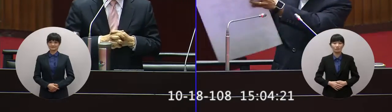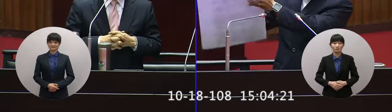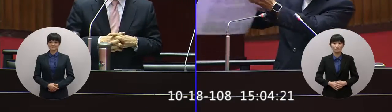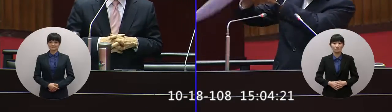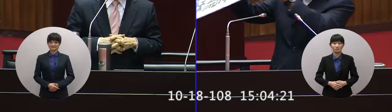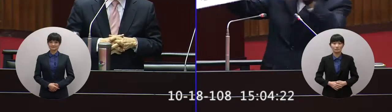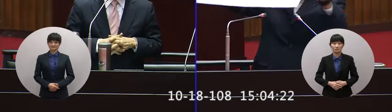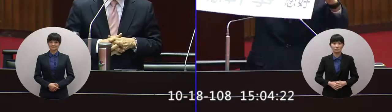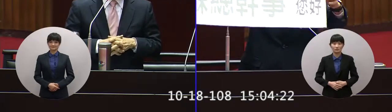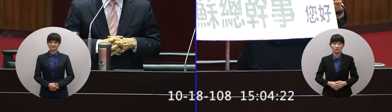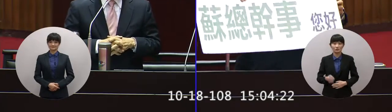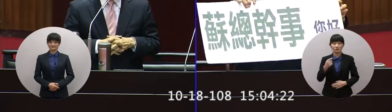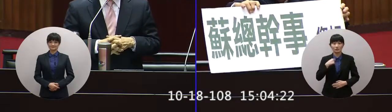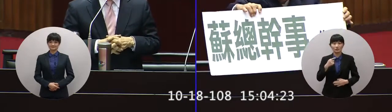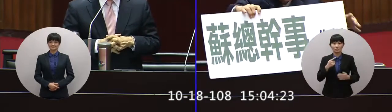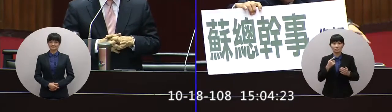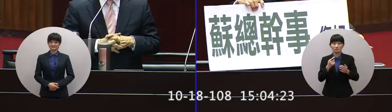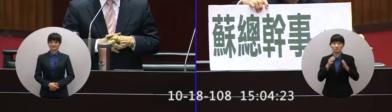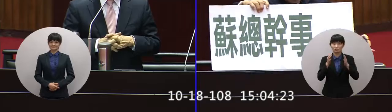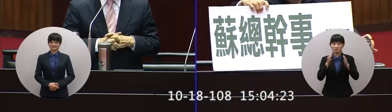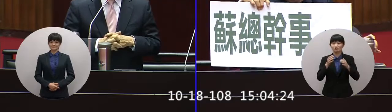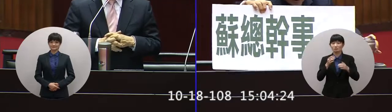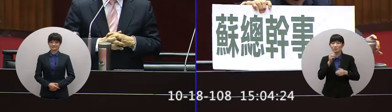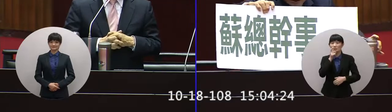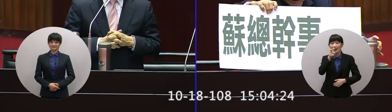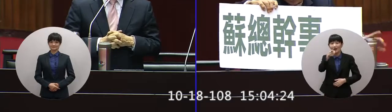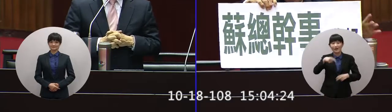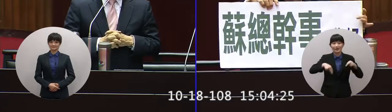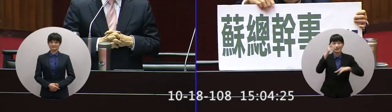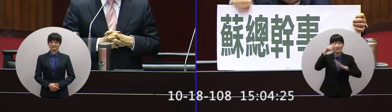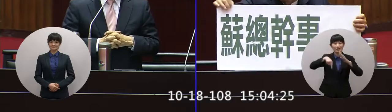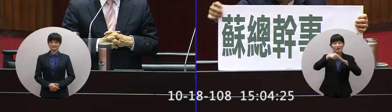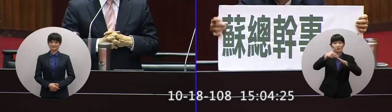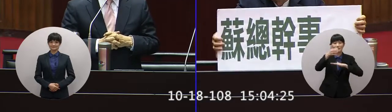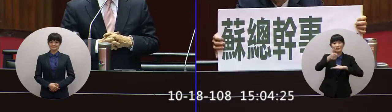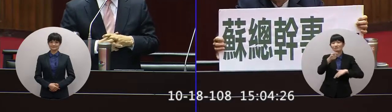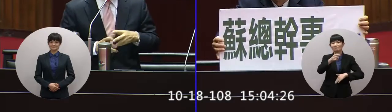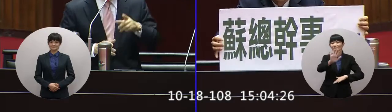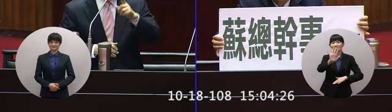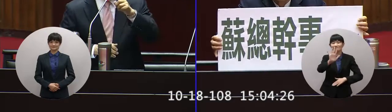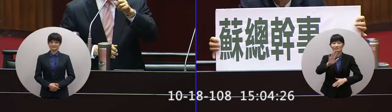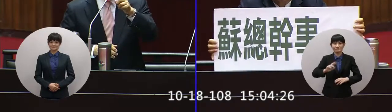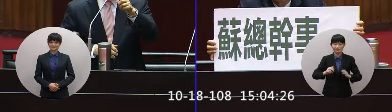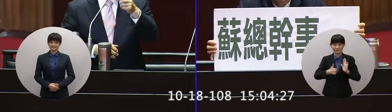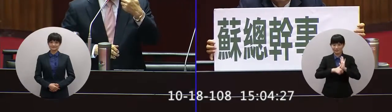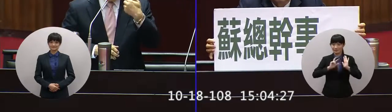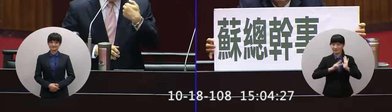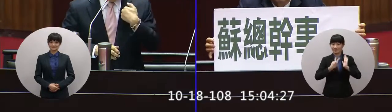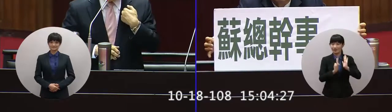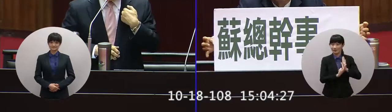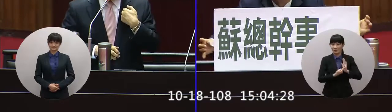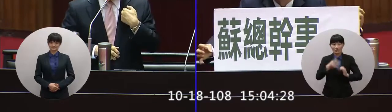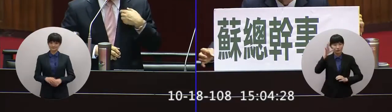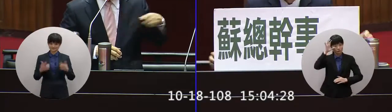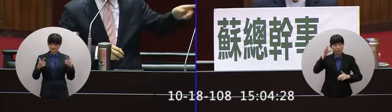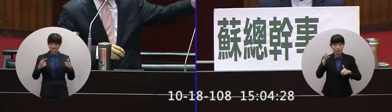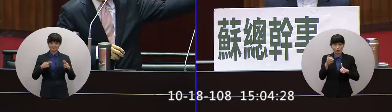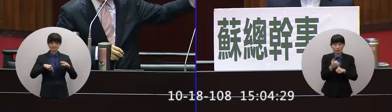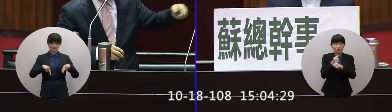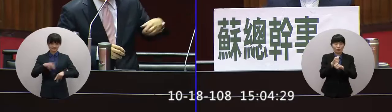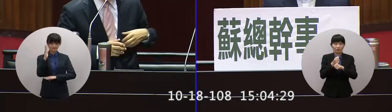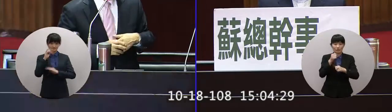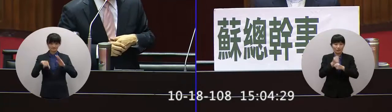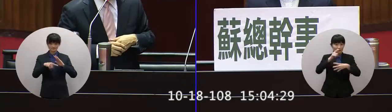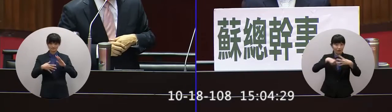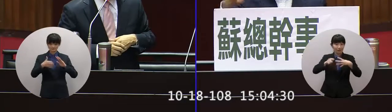我就不稱你行政院長了我就蘇重幹事你好你如果我不是行政院長